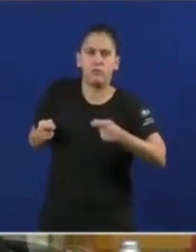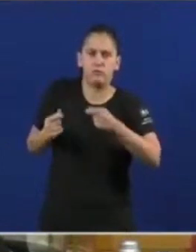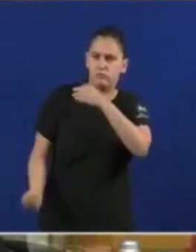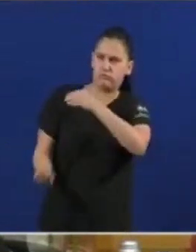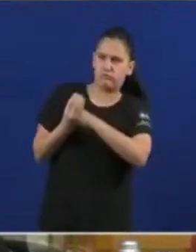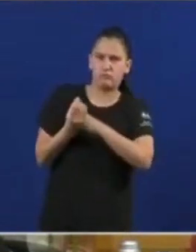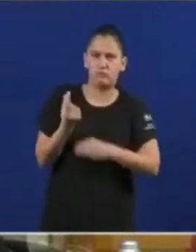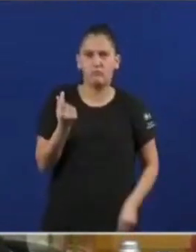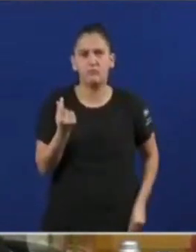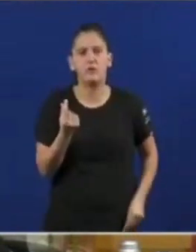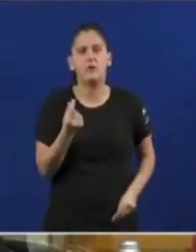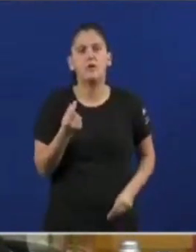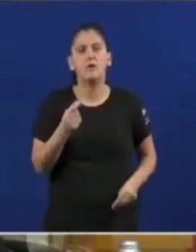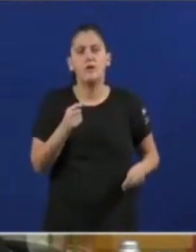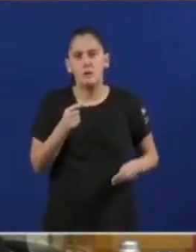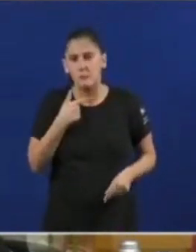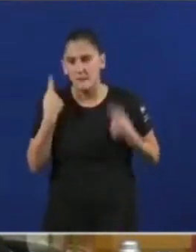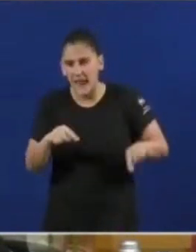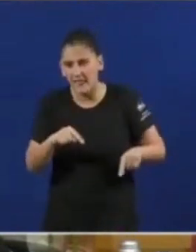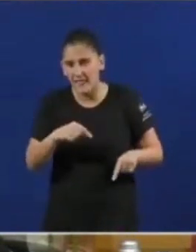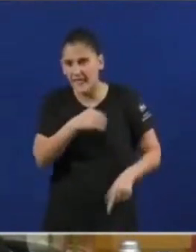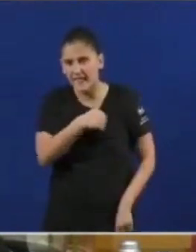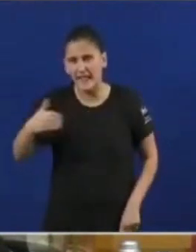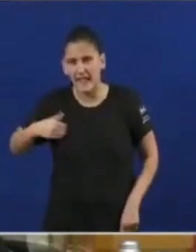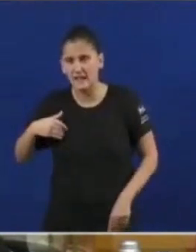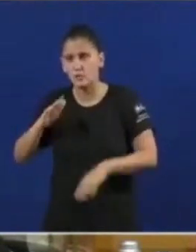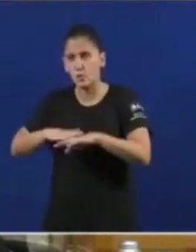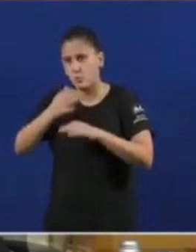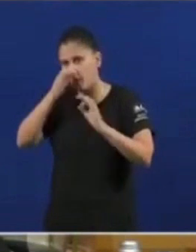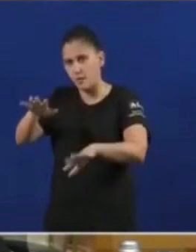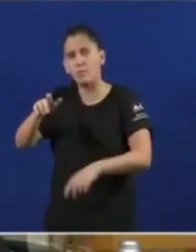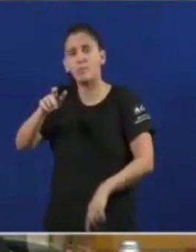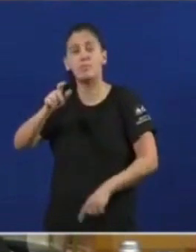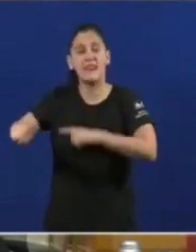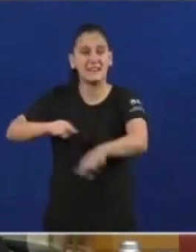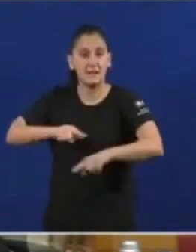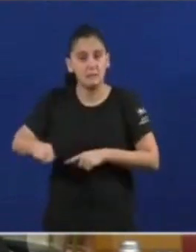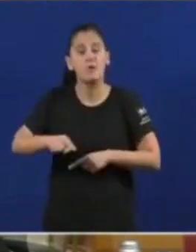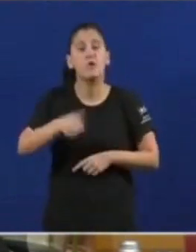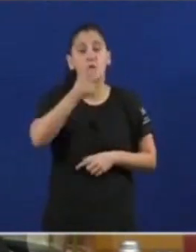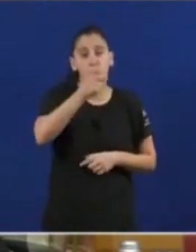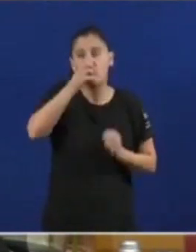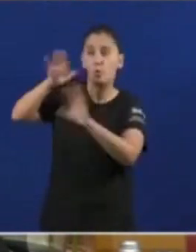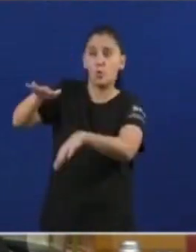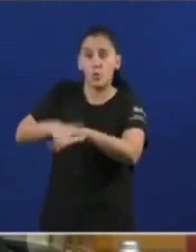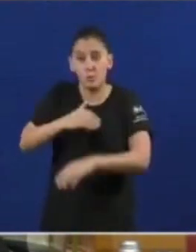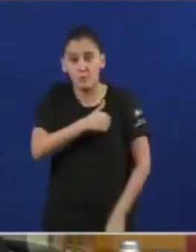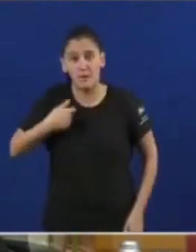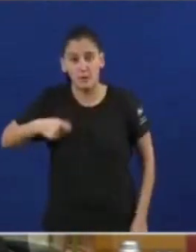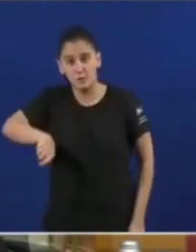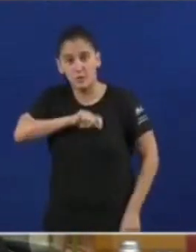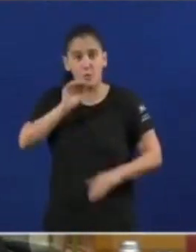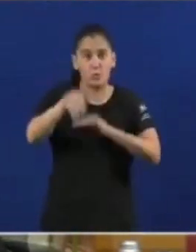culpa da quebra das Caixas os directivos. Feijó culpa ao Banco de España da ruína das Caixas